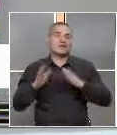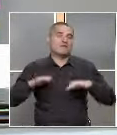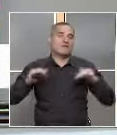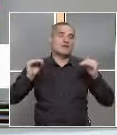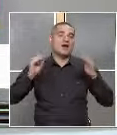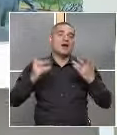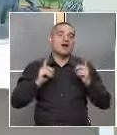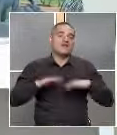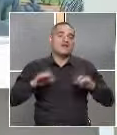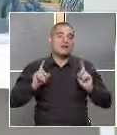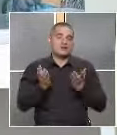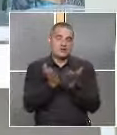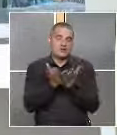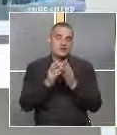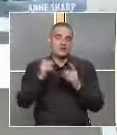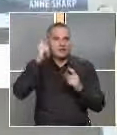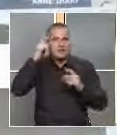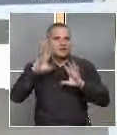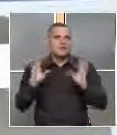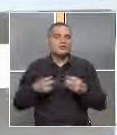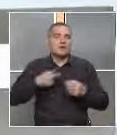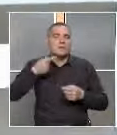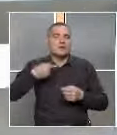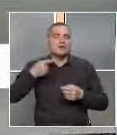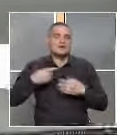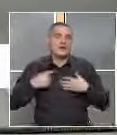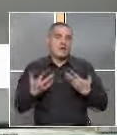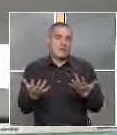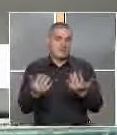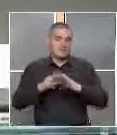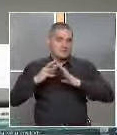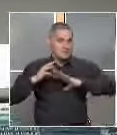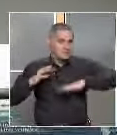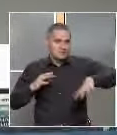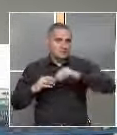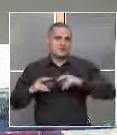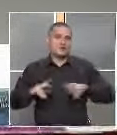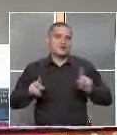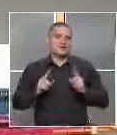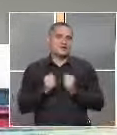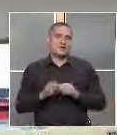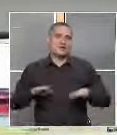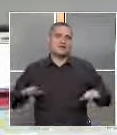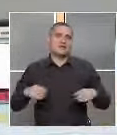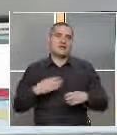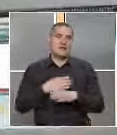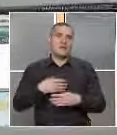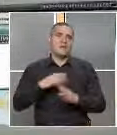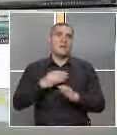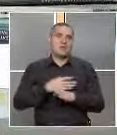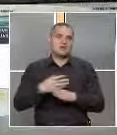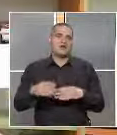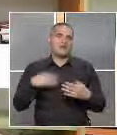деца, на които им е четено, вече знаят всички приказки. Приветствам всички родители, за да не стоят децата постоянно пред